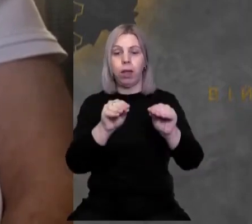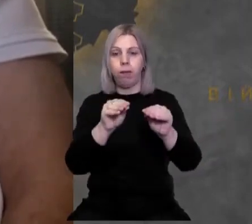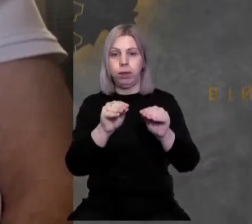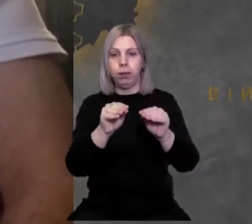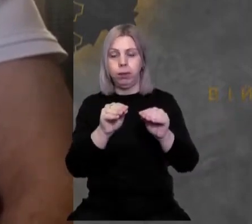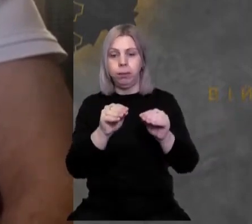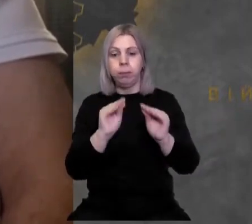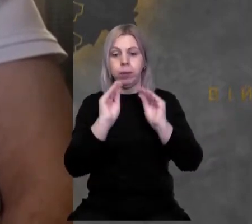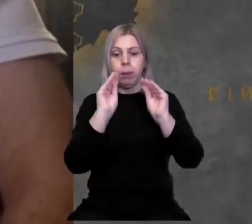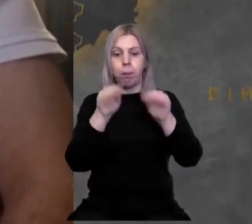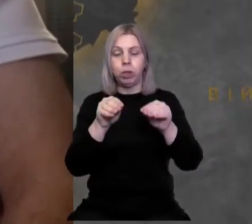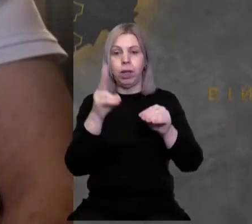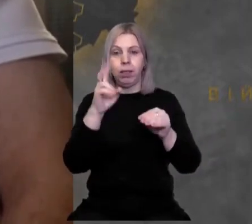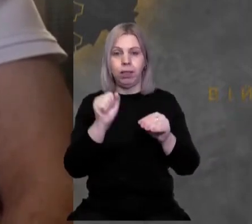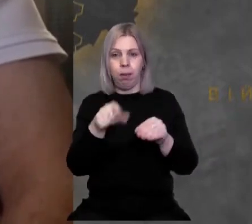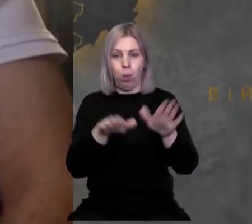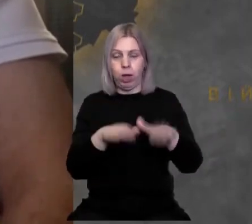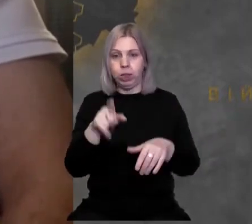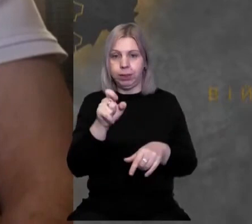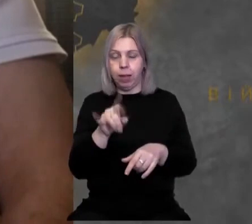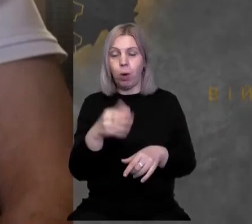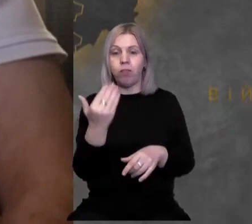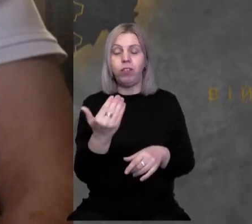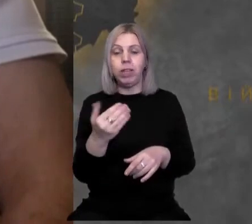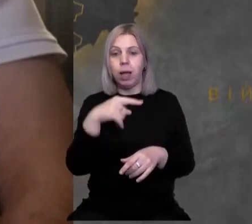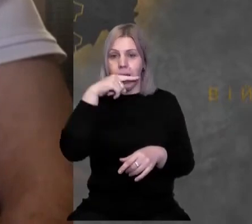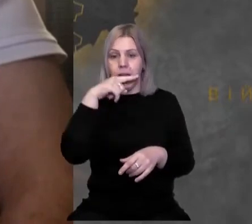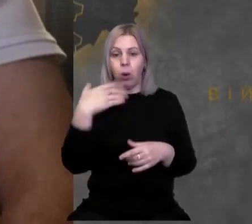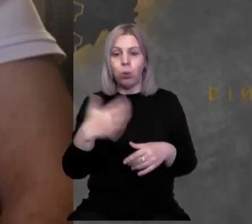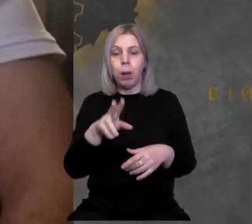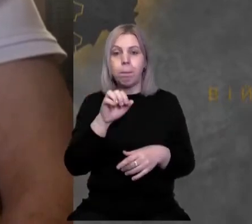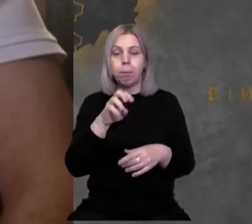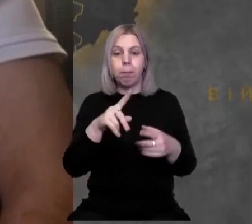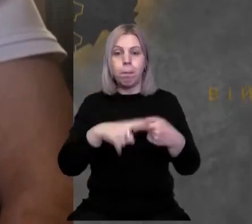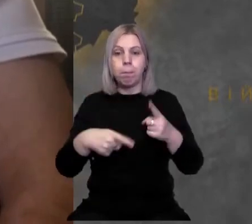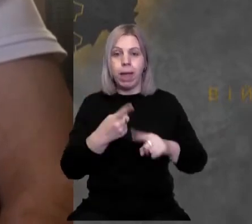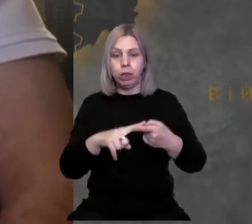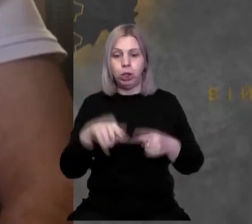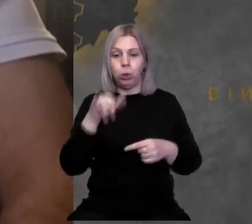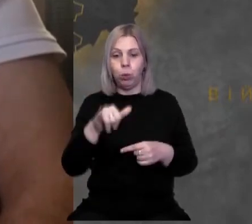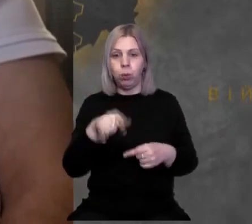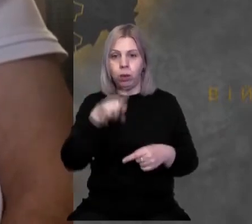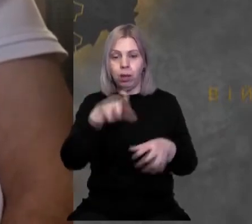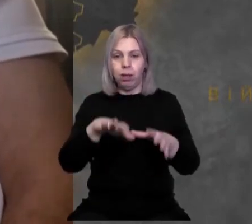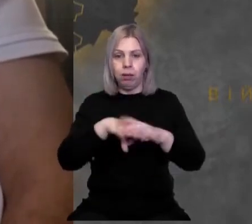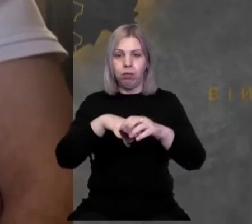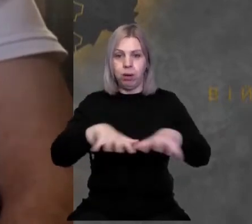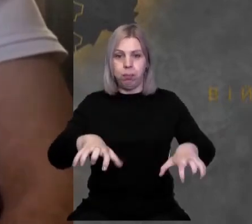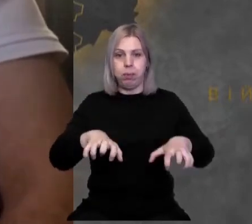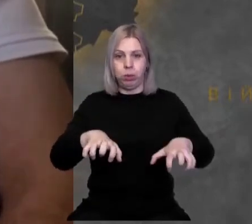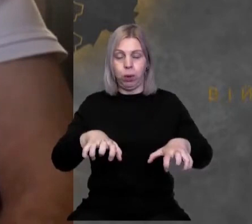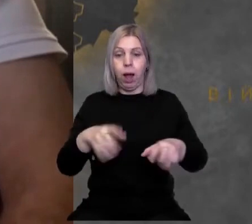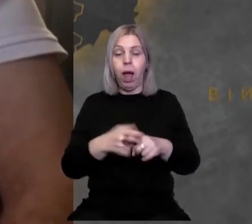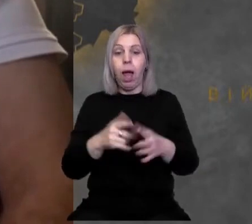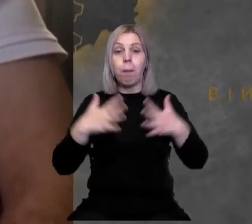на бастионів Мукачевського замку, він тримав уже меч у пазурах. По